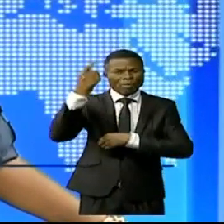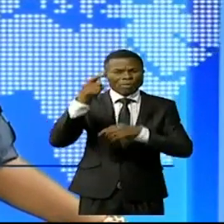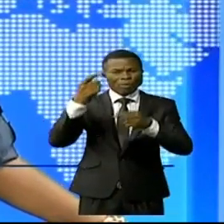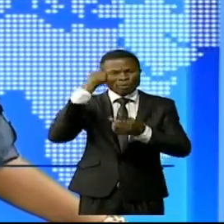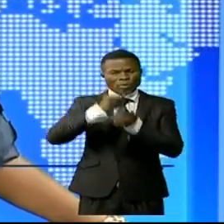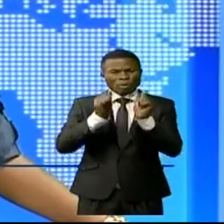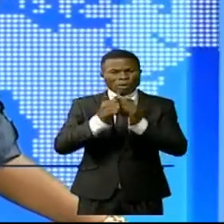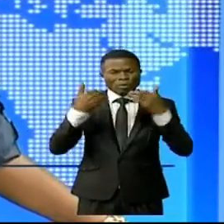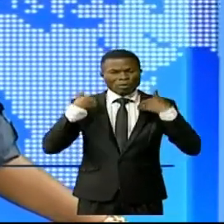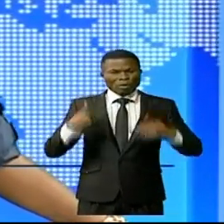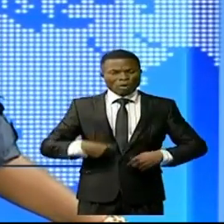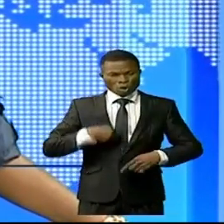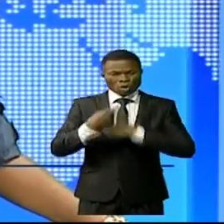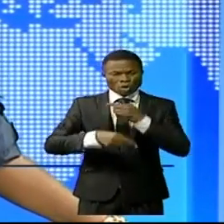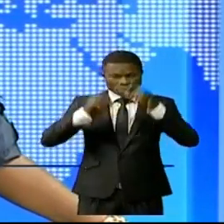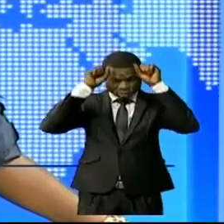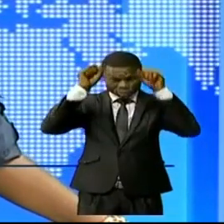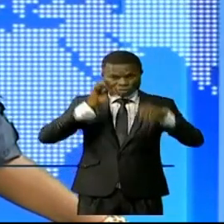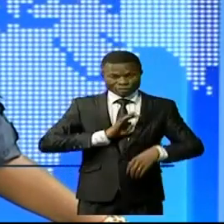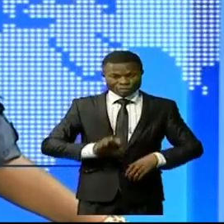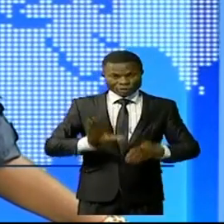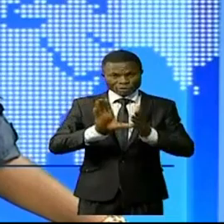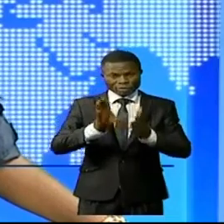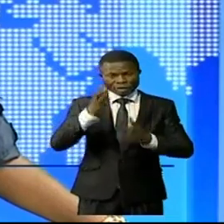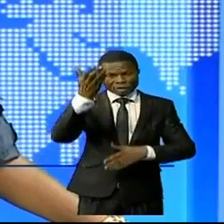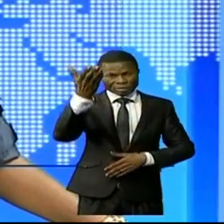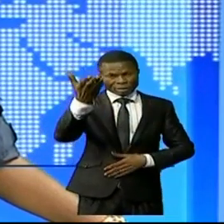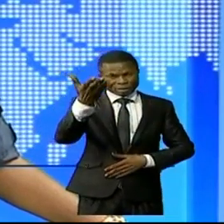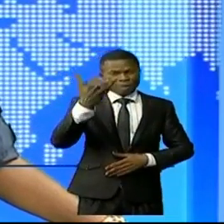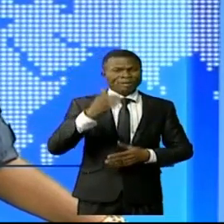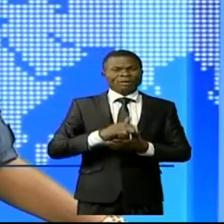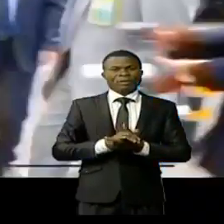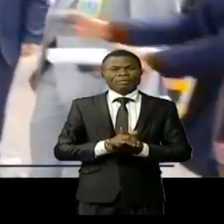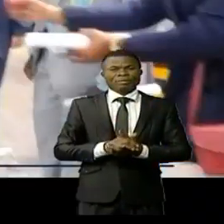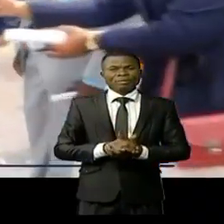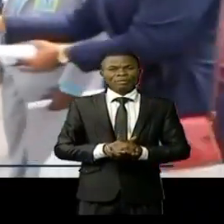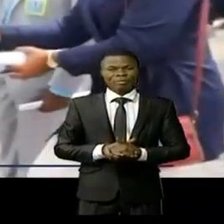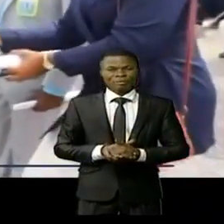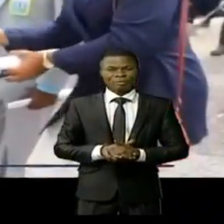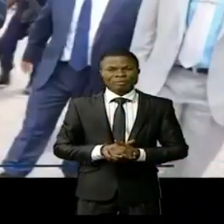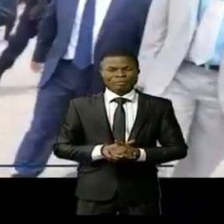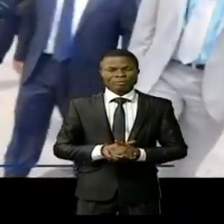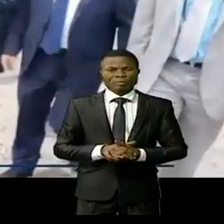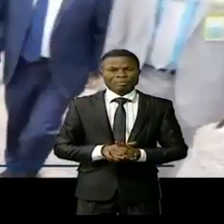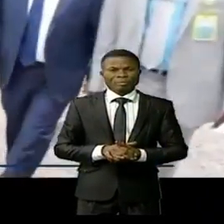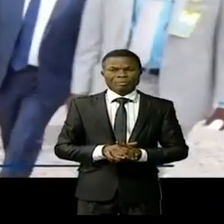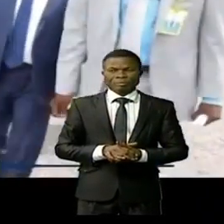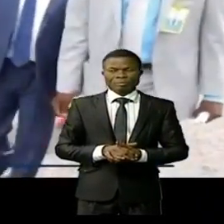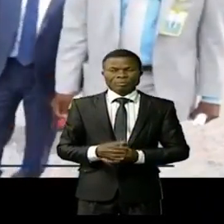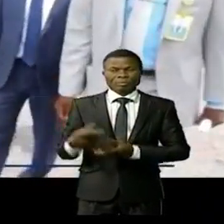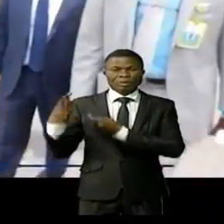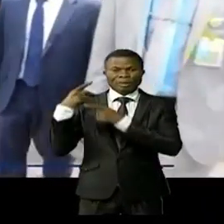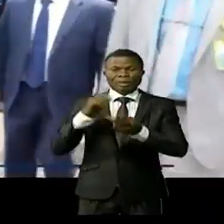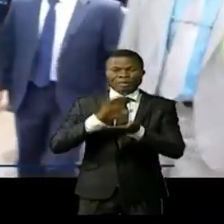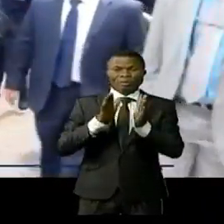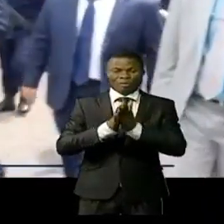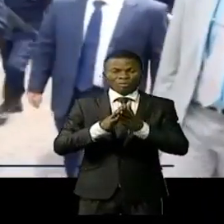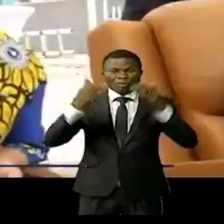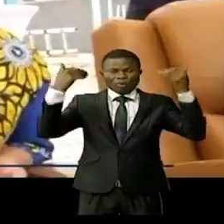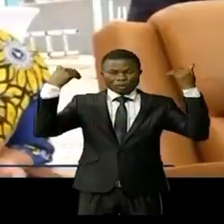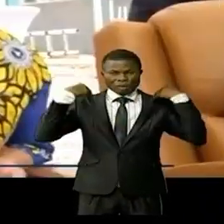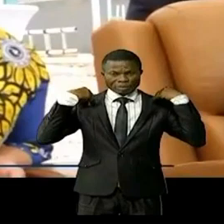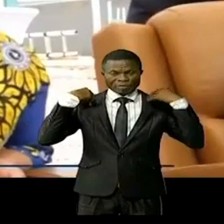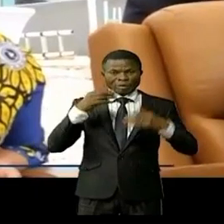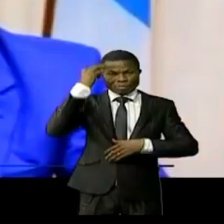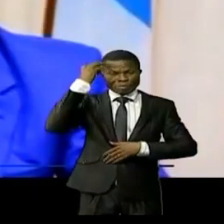lancée par le chef de l'État un reportage de Rodé Panda Dès sa prise de fonction Lisa Nembalemba